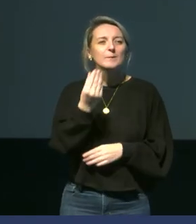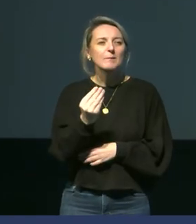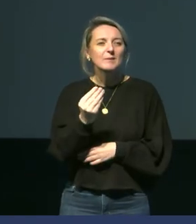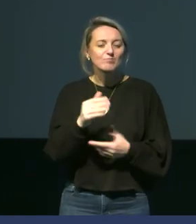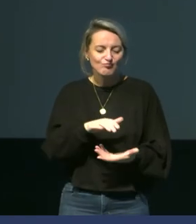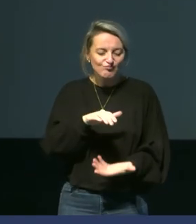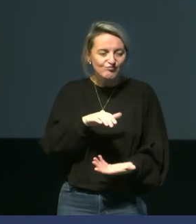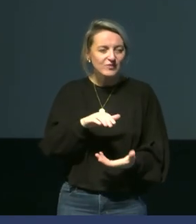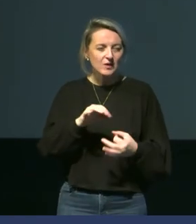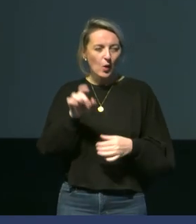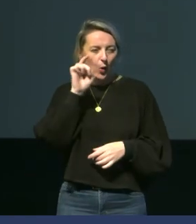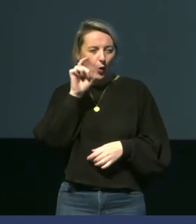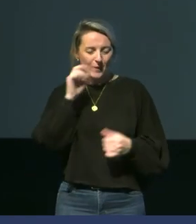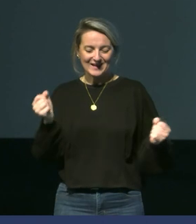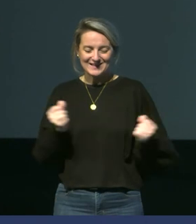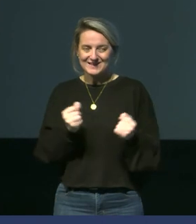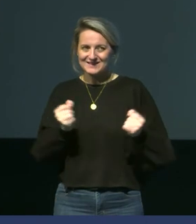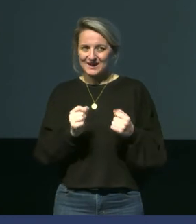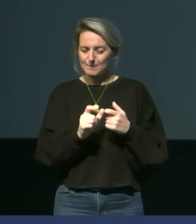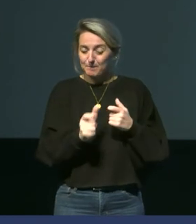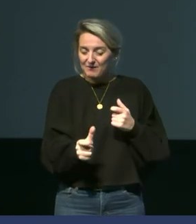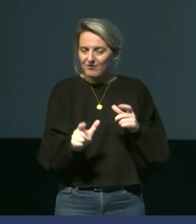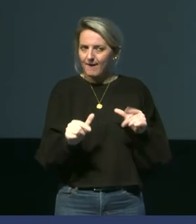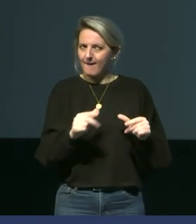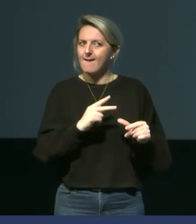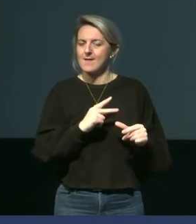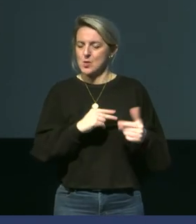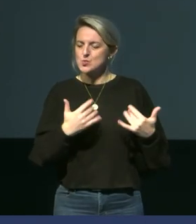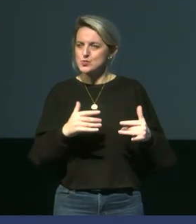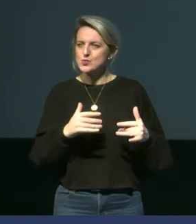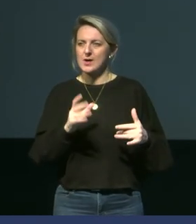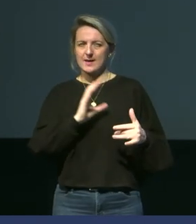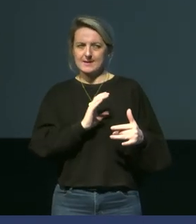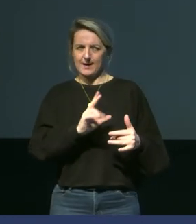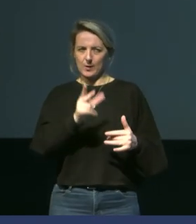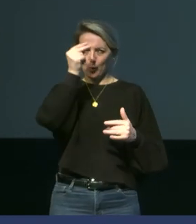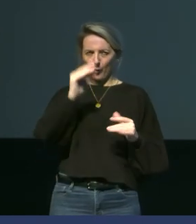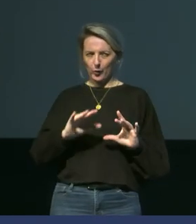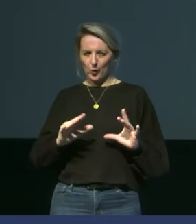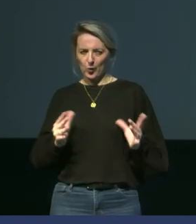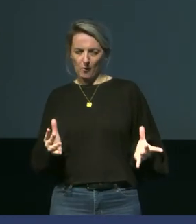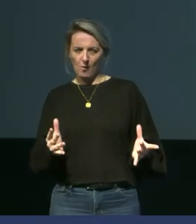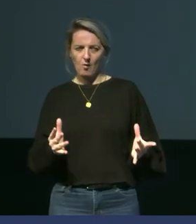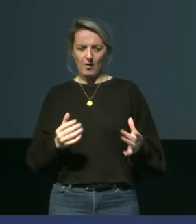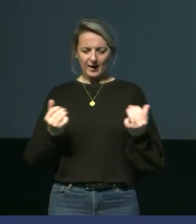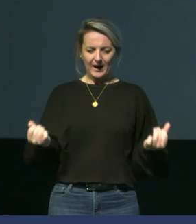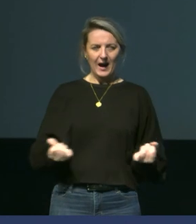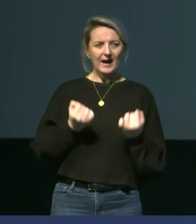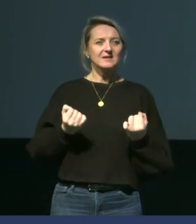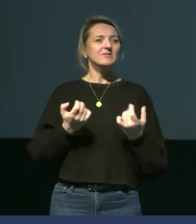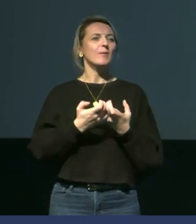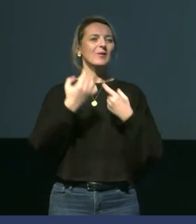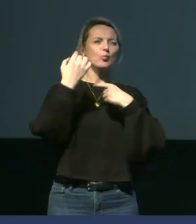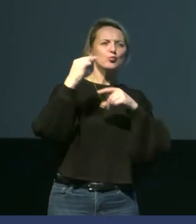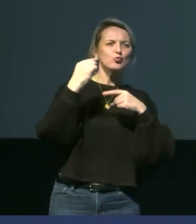remarque qu'on va avoir un effet du stress. Je ne pas rentrer dans les détails ici, mais disons qu'on essaye de comprendre particulièrement avec l'augmentation des activités touristiques